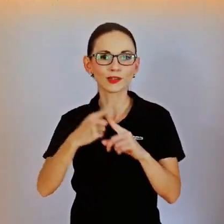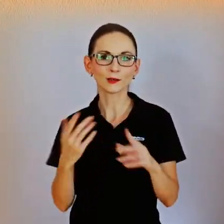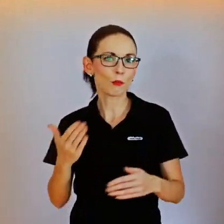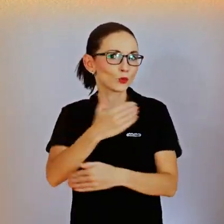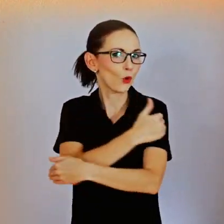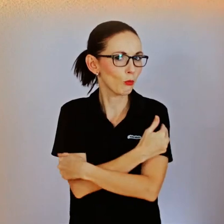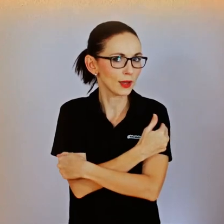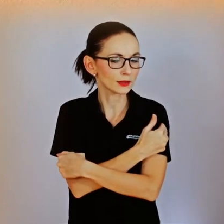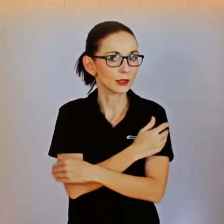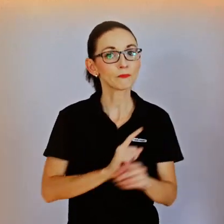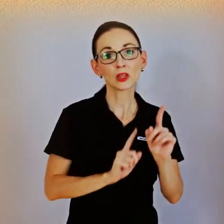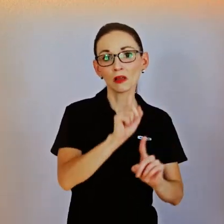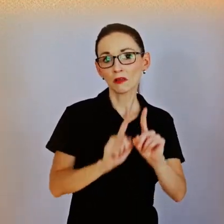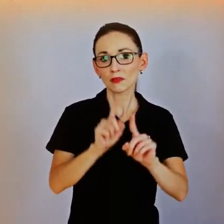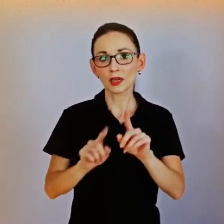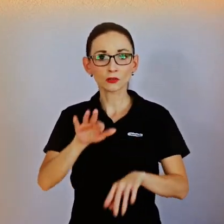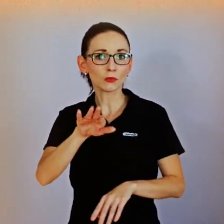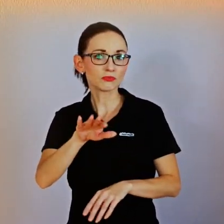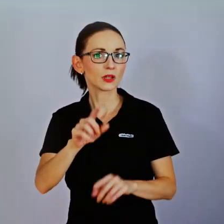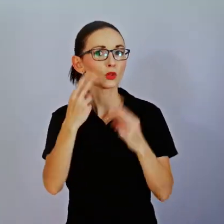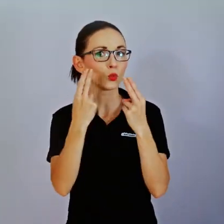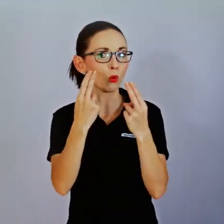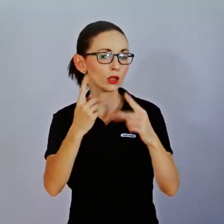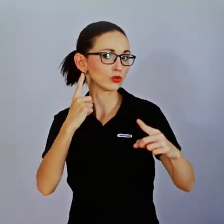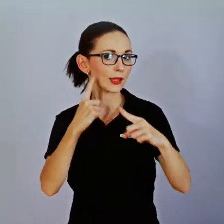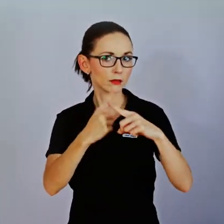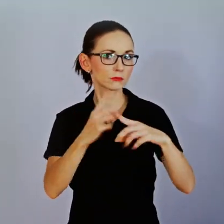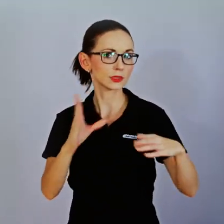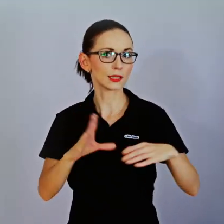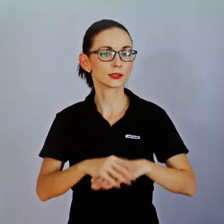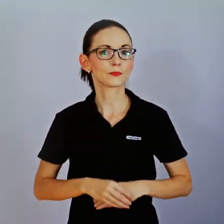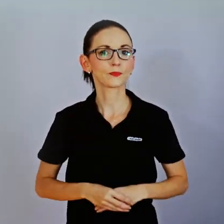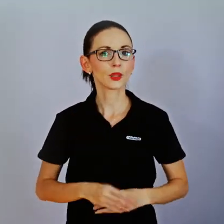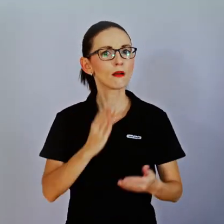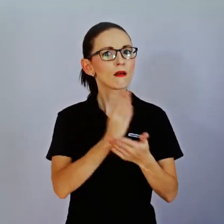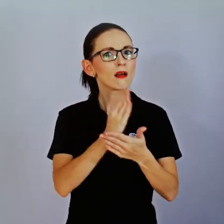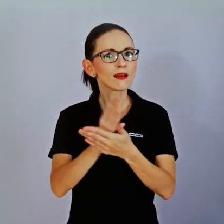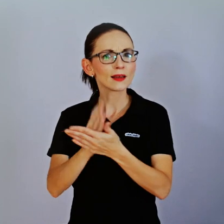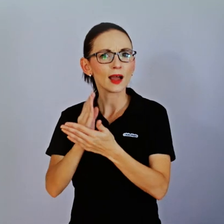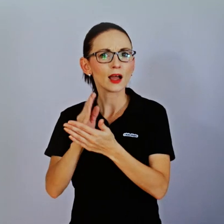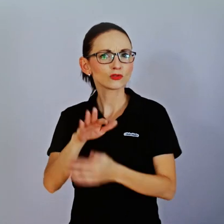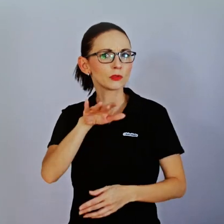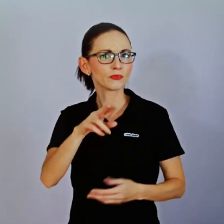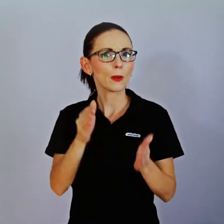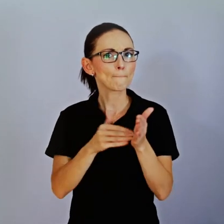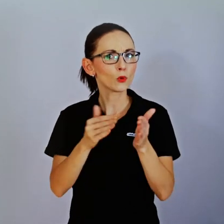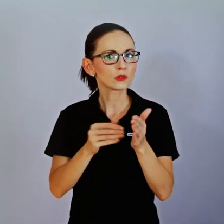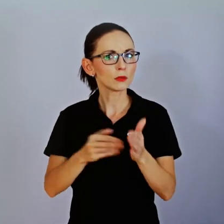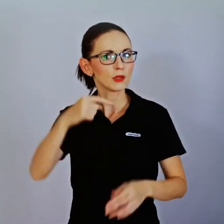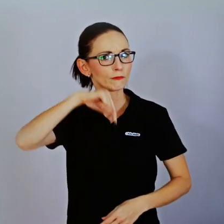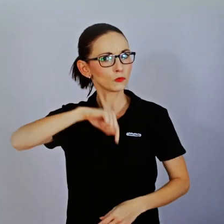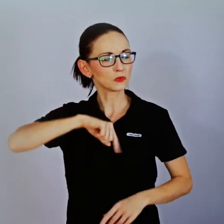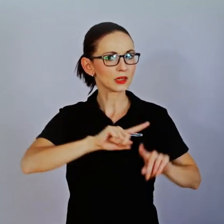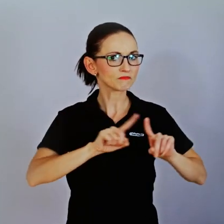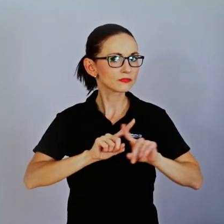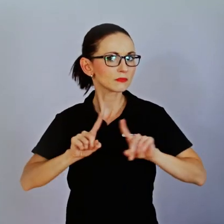dotky, pre ďalšího samotný sex. Každý z nás má jiné potreby, ale je důležité jich poznat a snažit